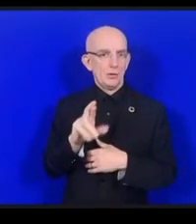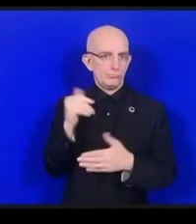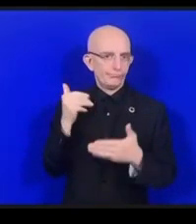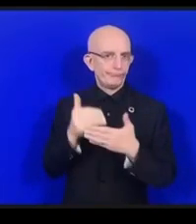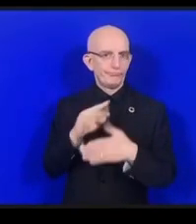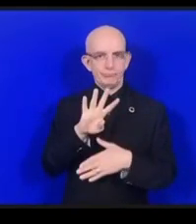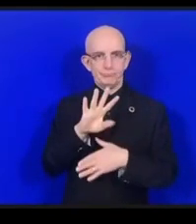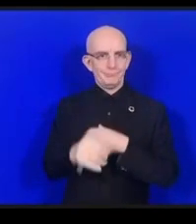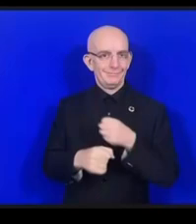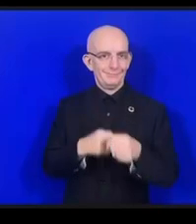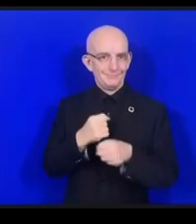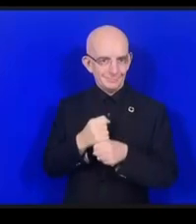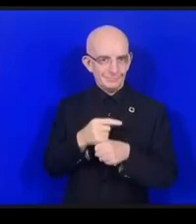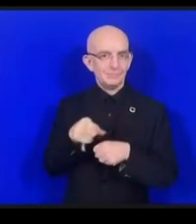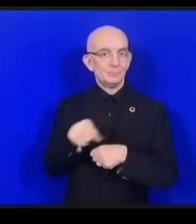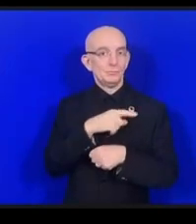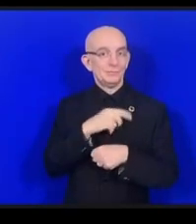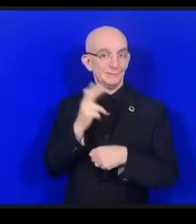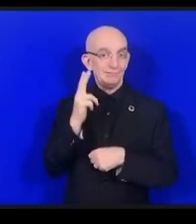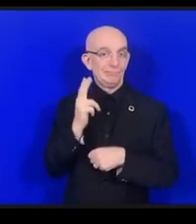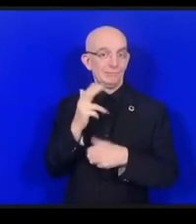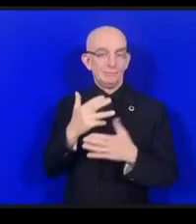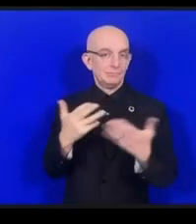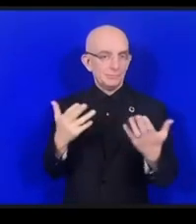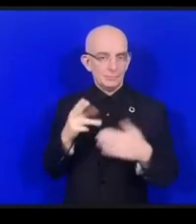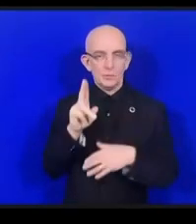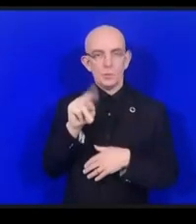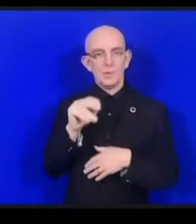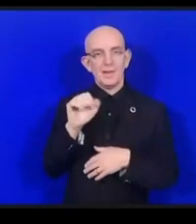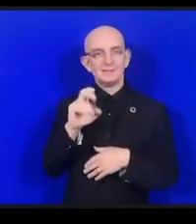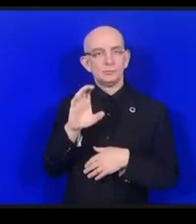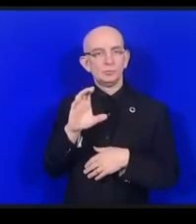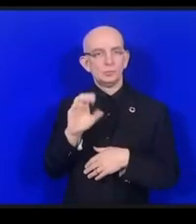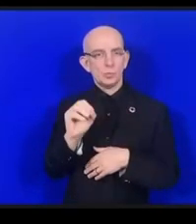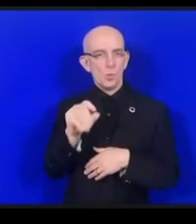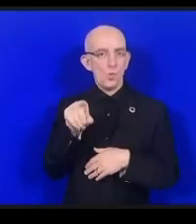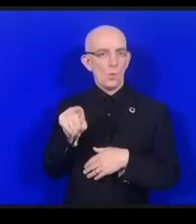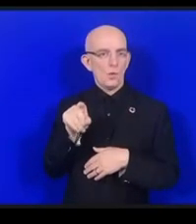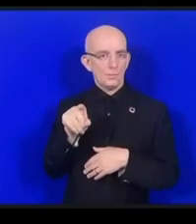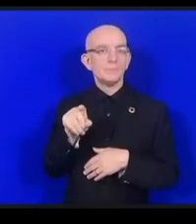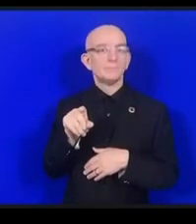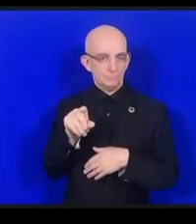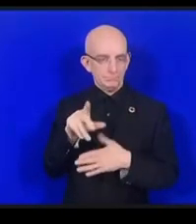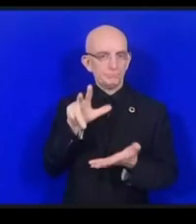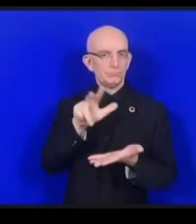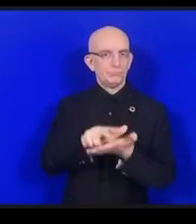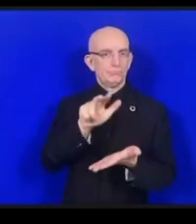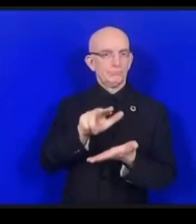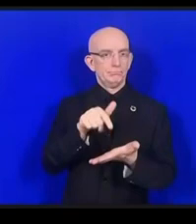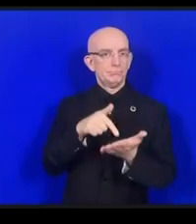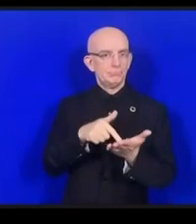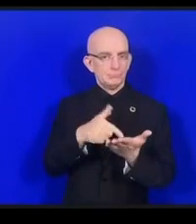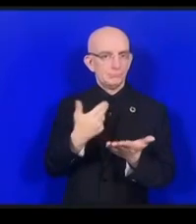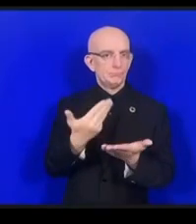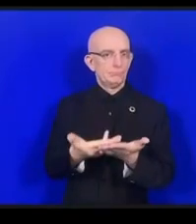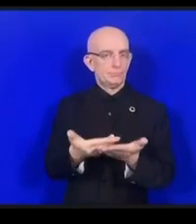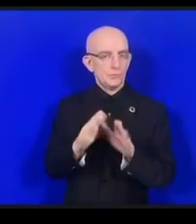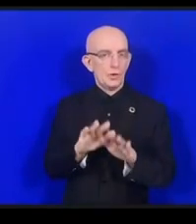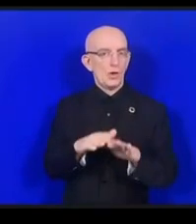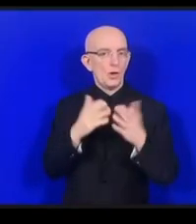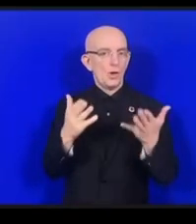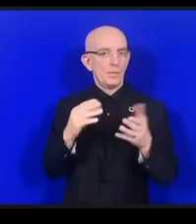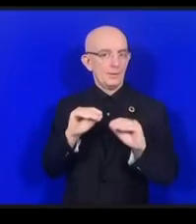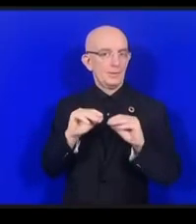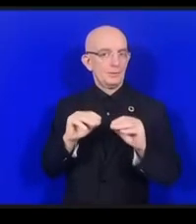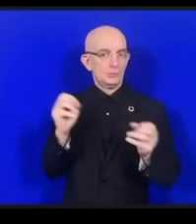このOERというリソースを使うことを推奨したということで2019年の11月